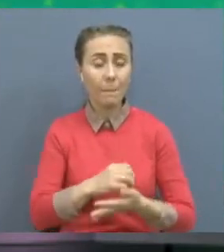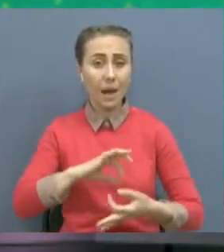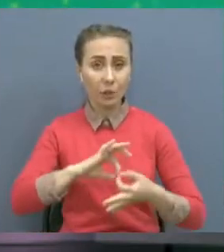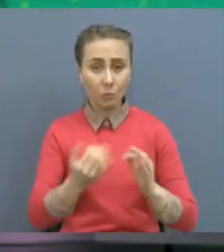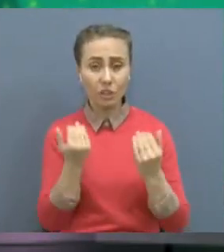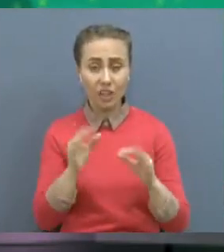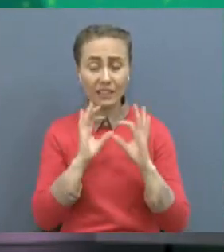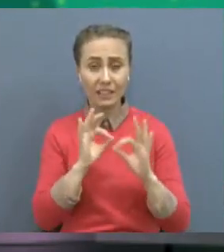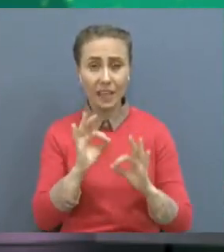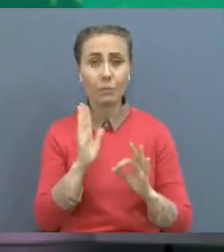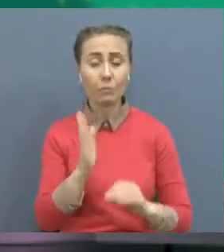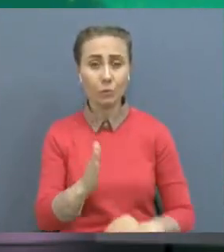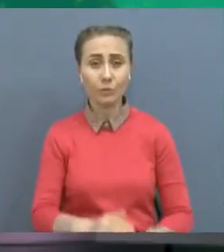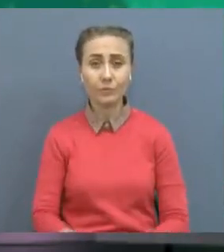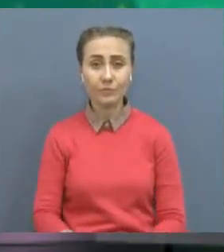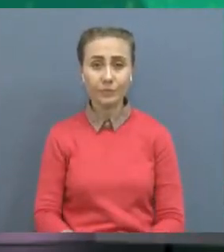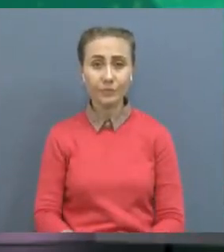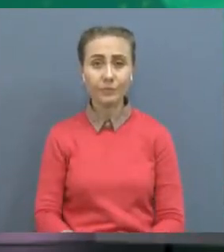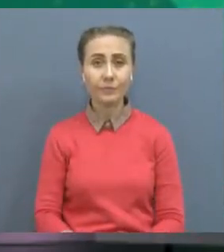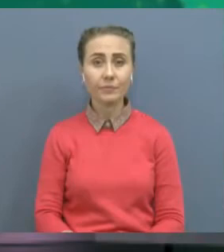сервистік әкімдік кеңсесі ашылды.